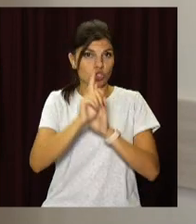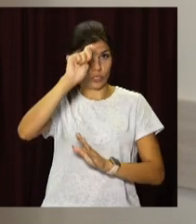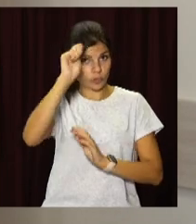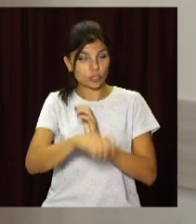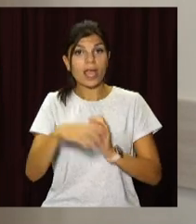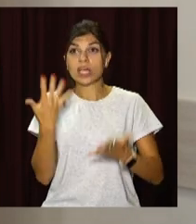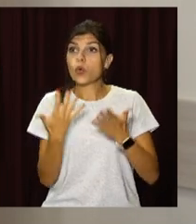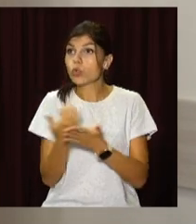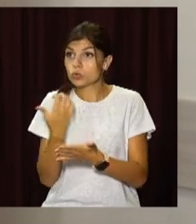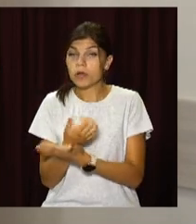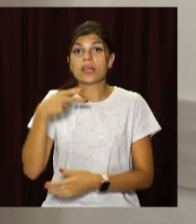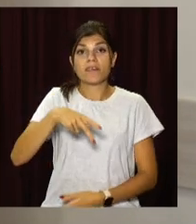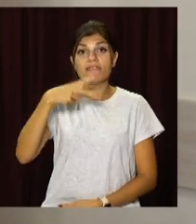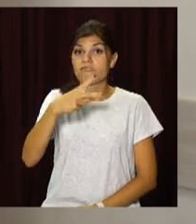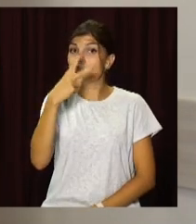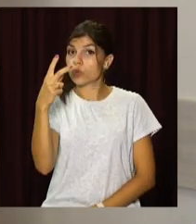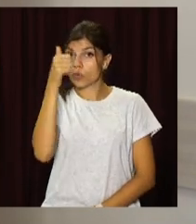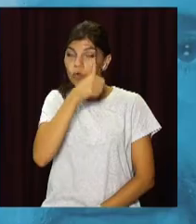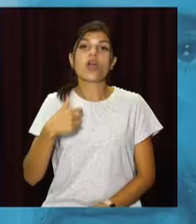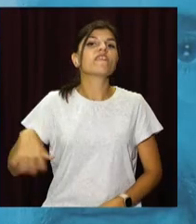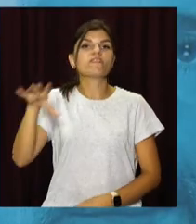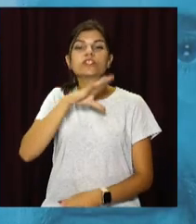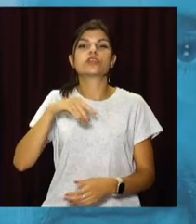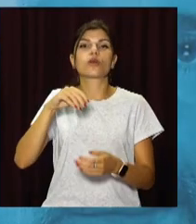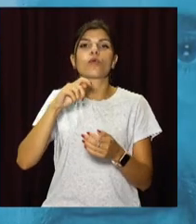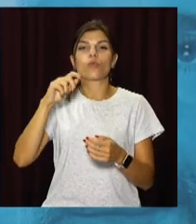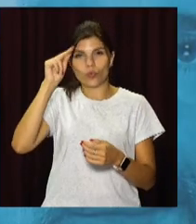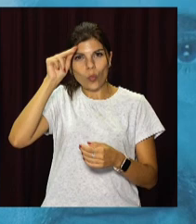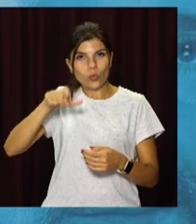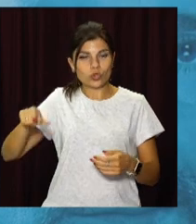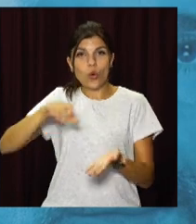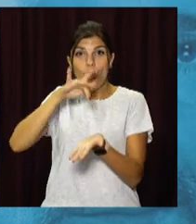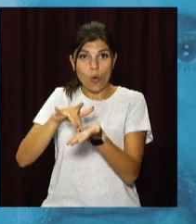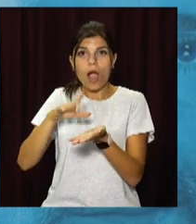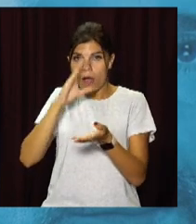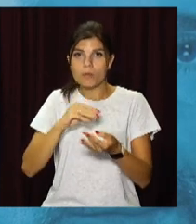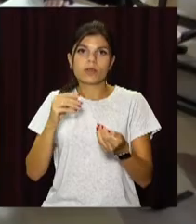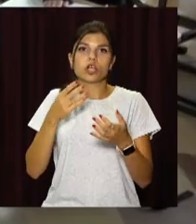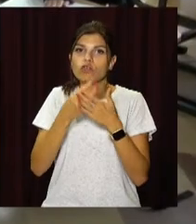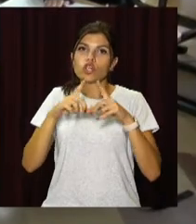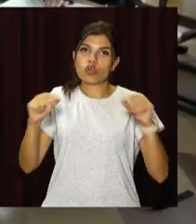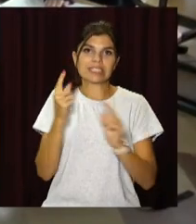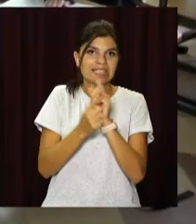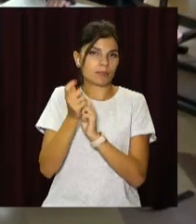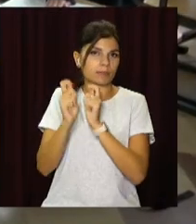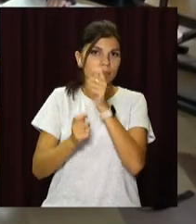буде успішним, то з 2022-го вже всі учні міста зможуть взяти участь у розбудові своїх шкіл.